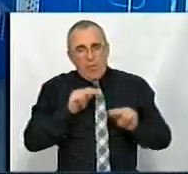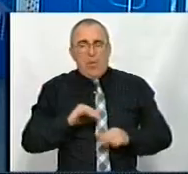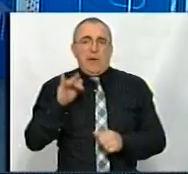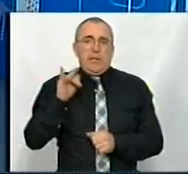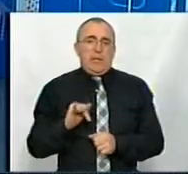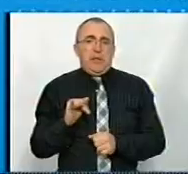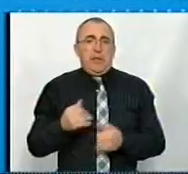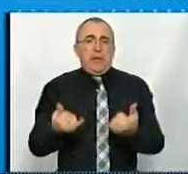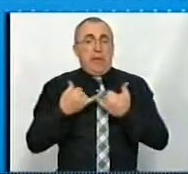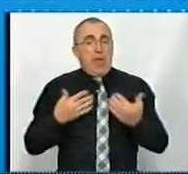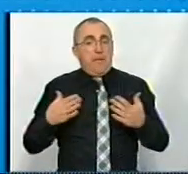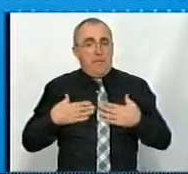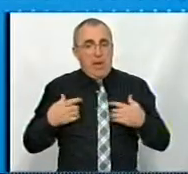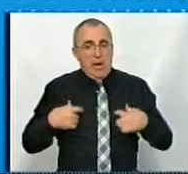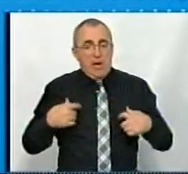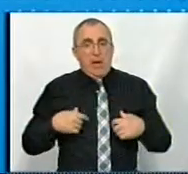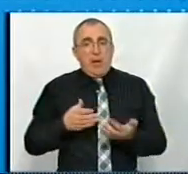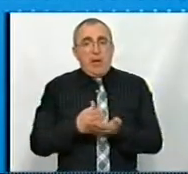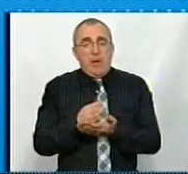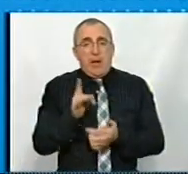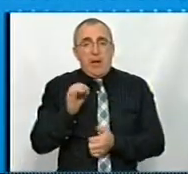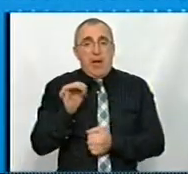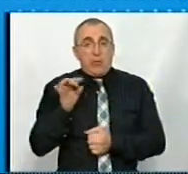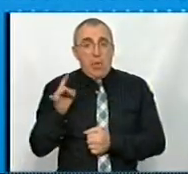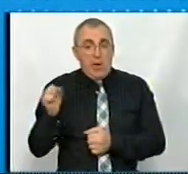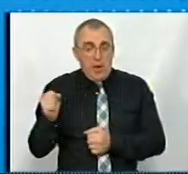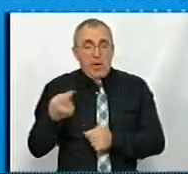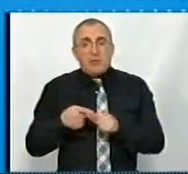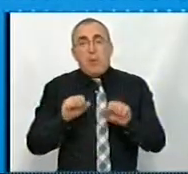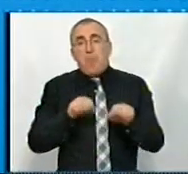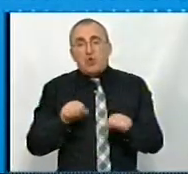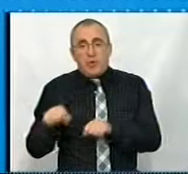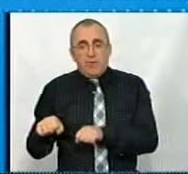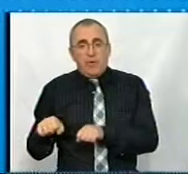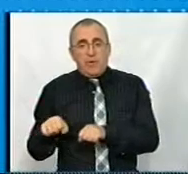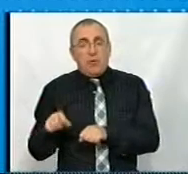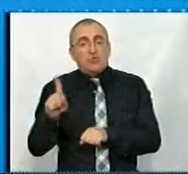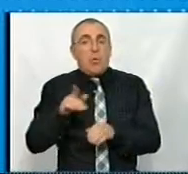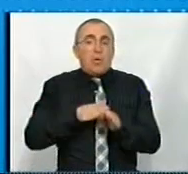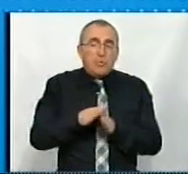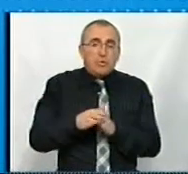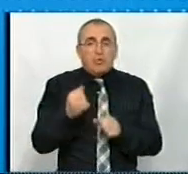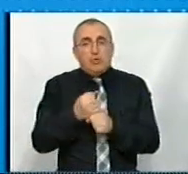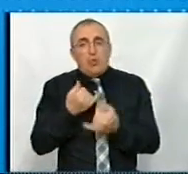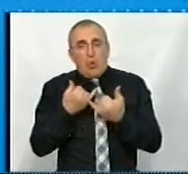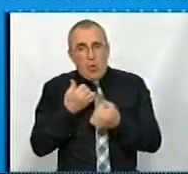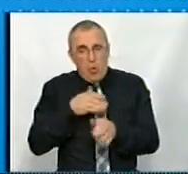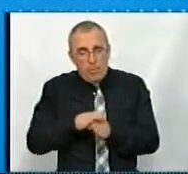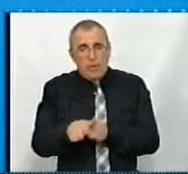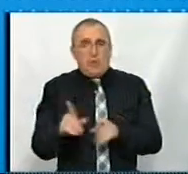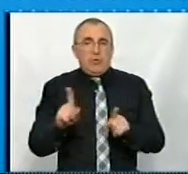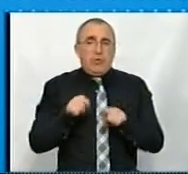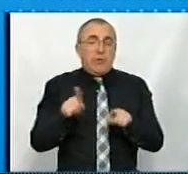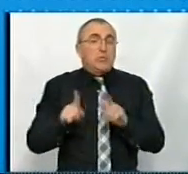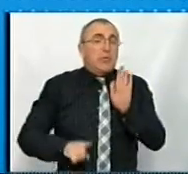для мене посада ректора – це можливість щось виконати, зробити, зокрема, і те, що